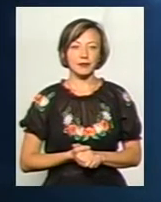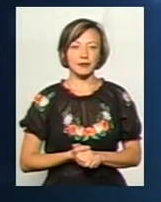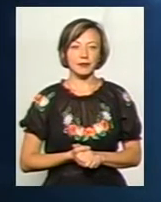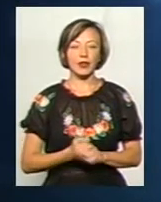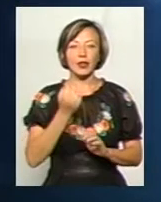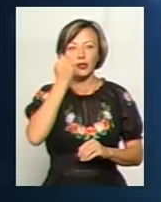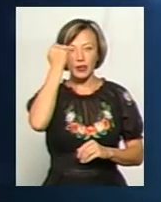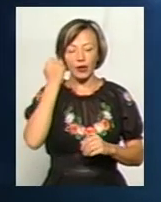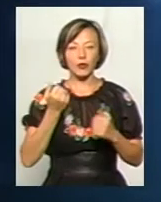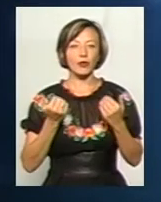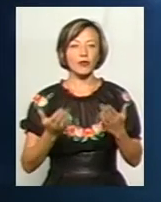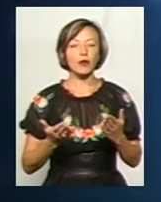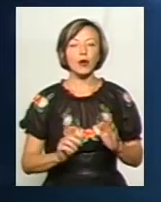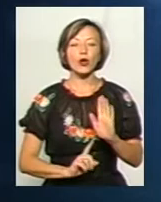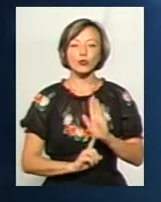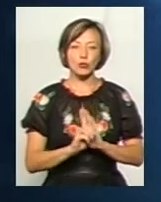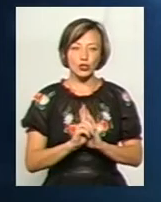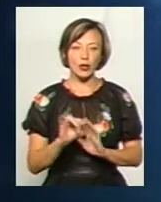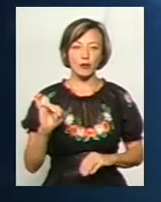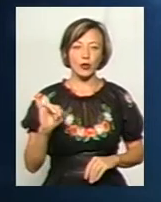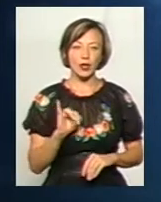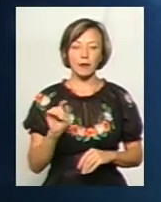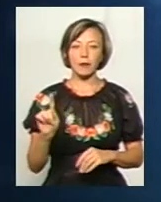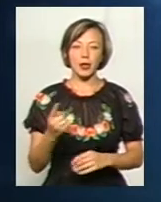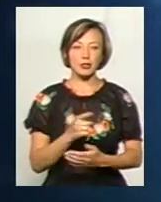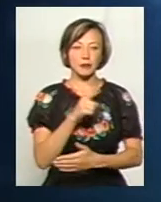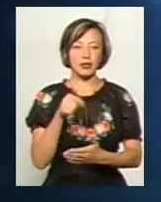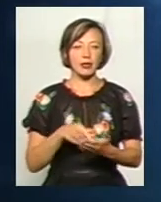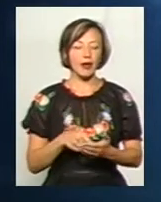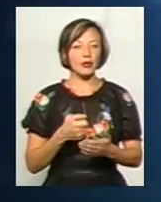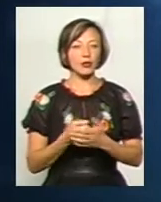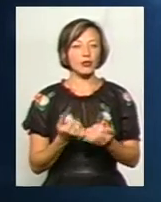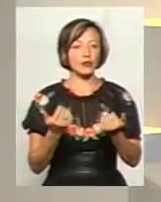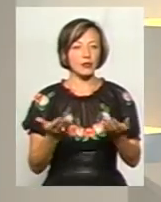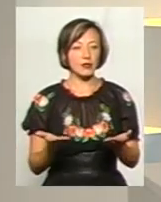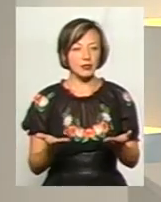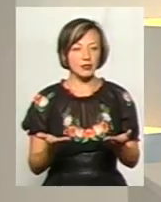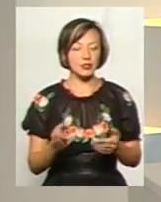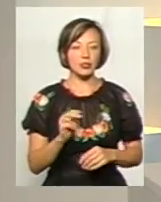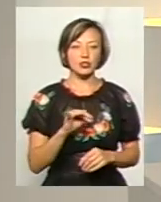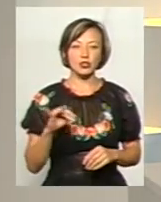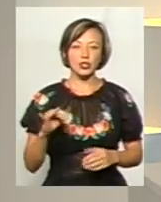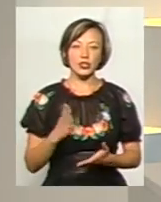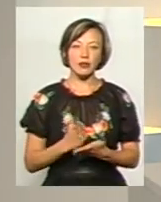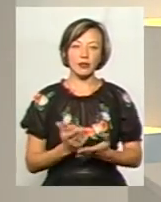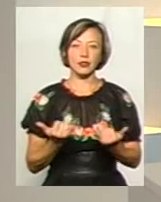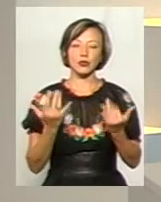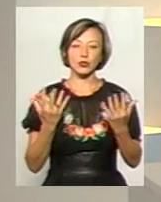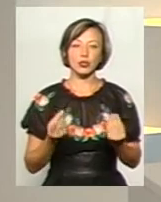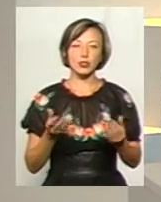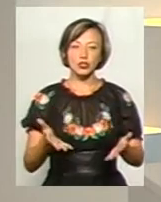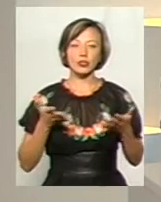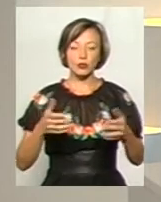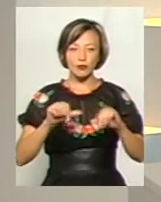Дякую, Ганна. Отож, розпочнемо. І перше питання до гостей. Чи є на сьогодні чітко